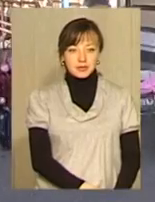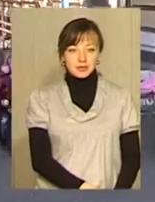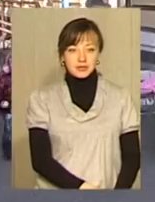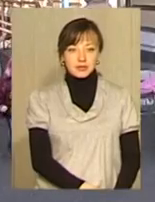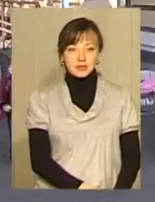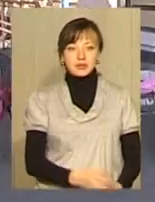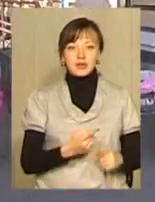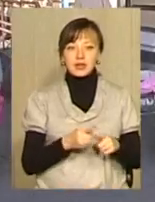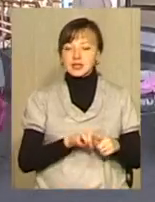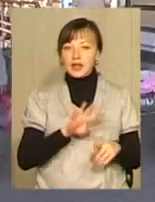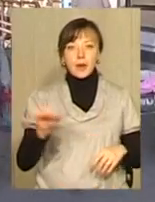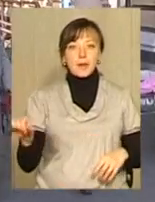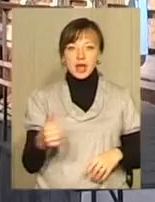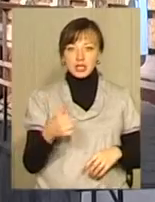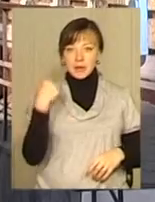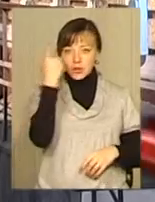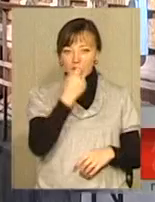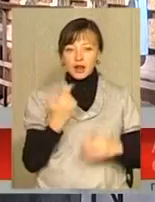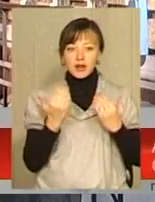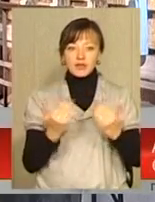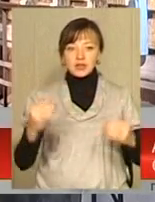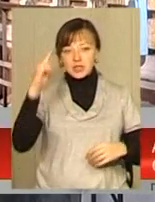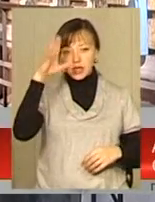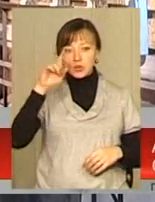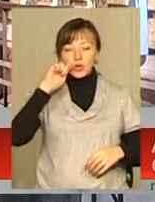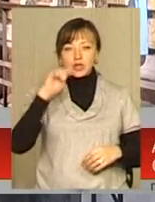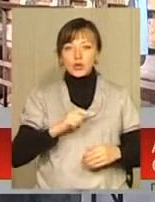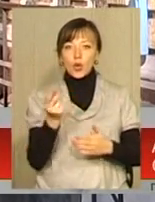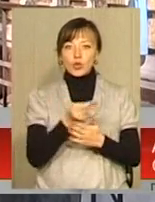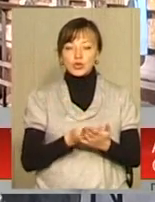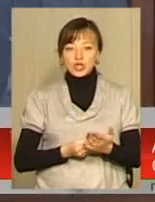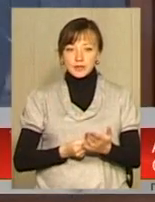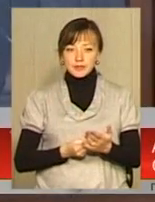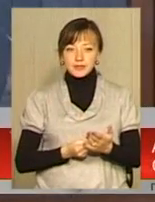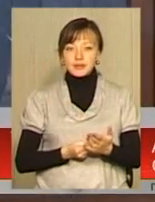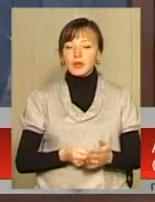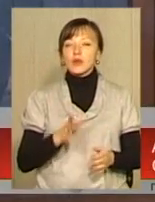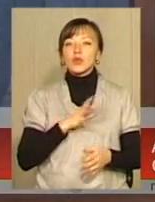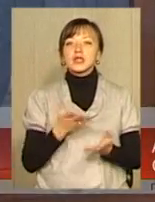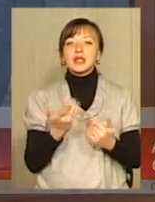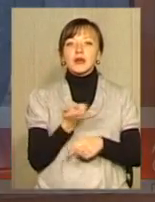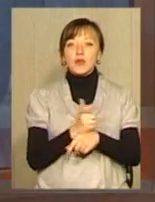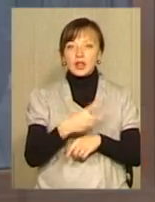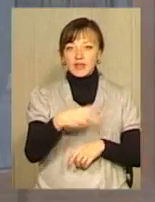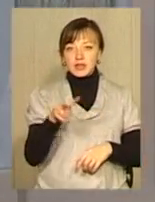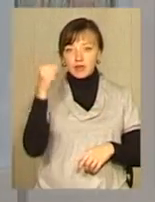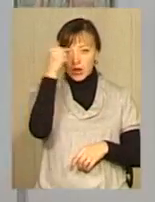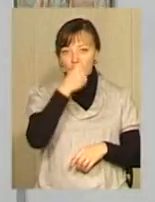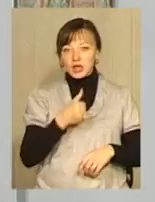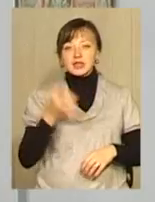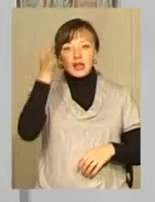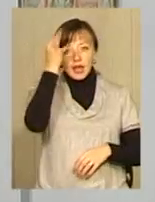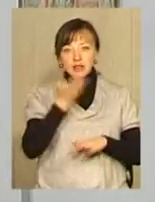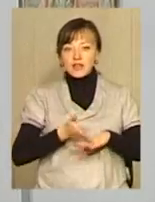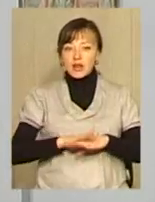Це вже далеко не перша персональна виставка знаної української художниці Олени Скорубської. Скільки їх було за понад 22 роки, згадати важко.